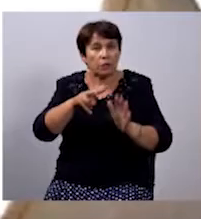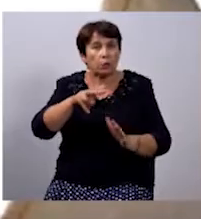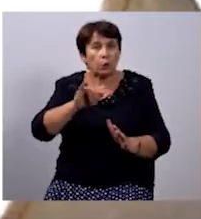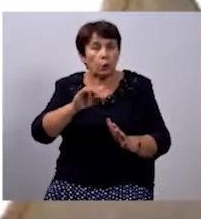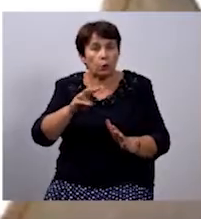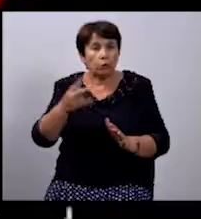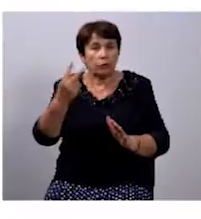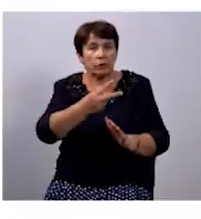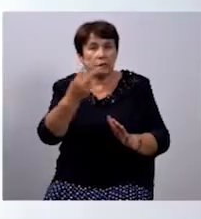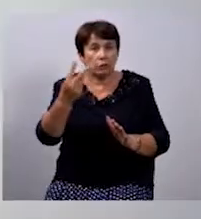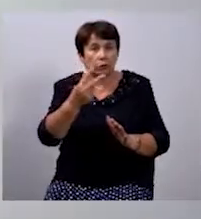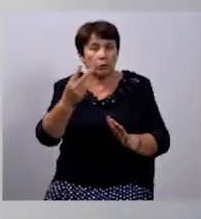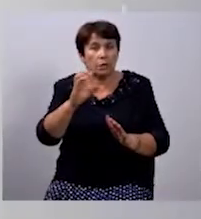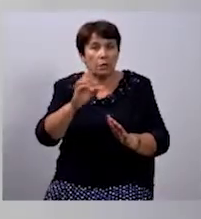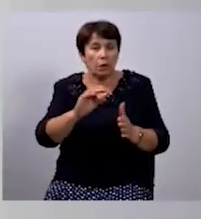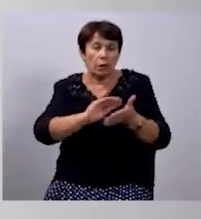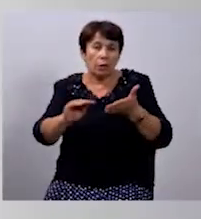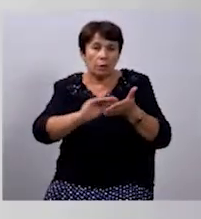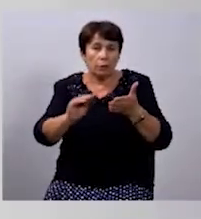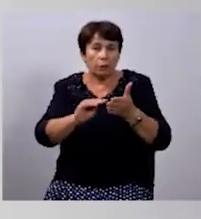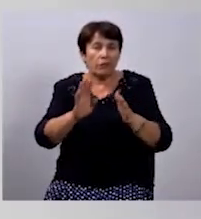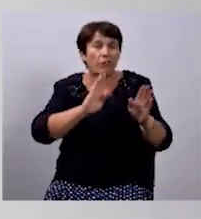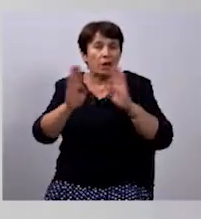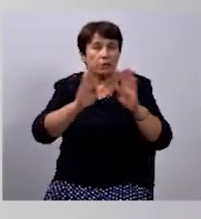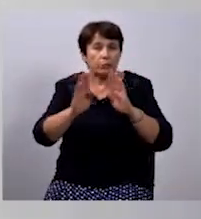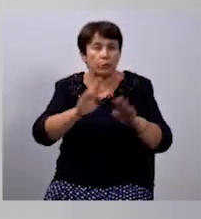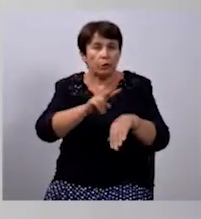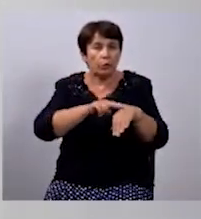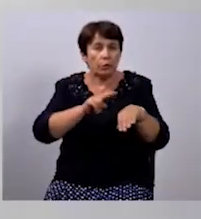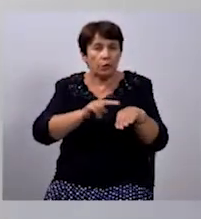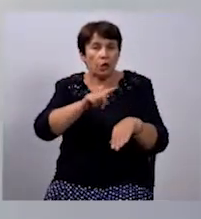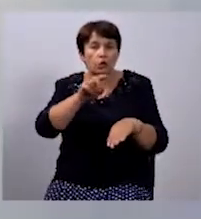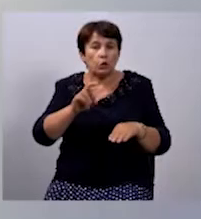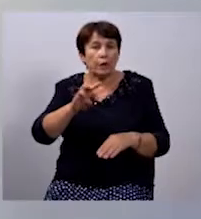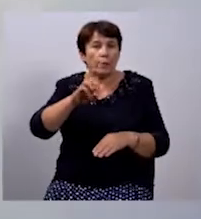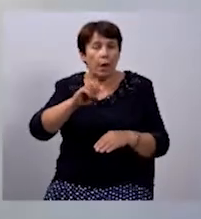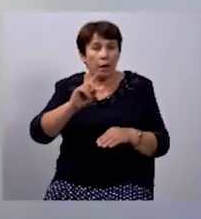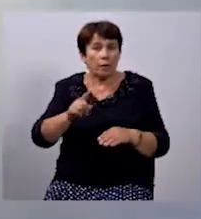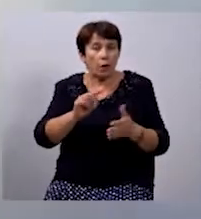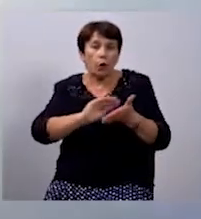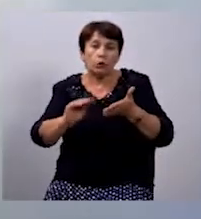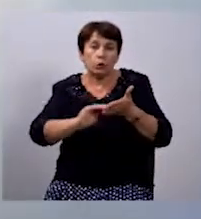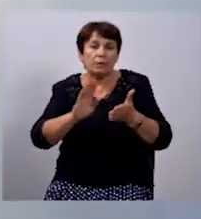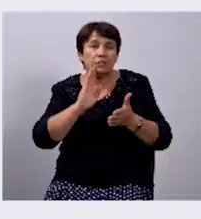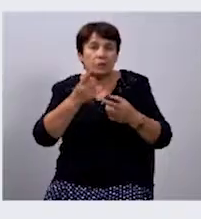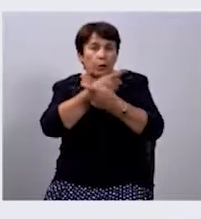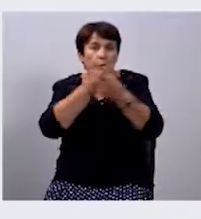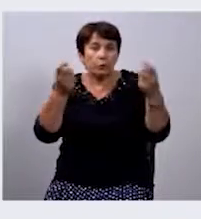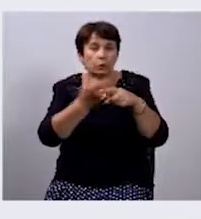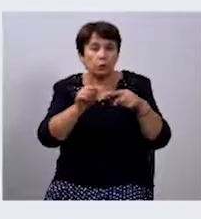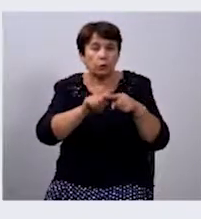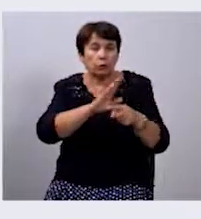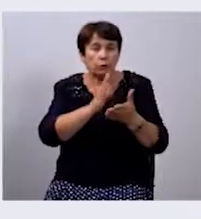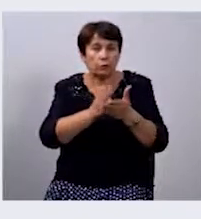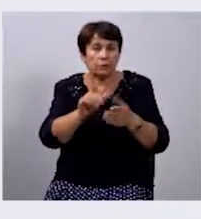22 серпня в Фейсбуку прилюднила поліцейська з Одещини Зоя Мельник. У дописі жінка повідомила, що, ймовірно,